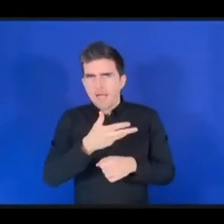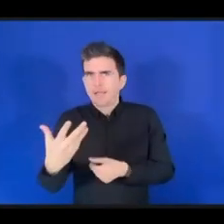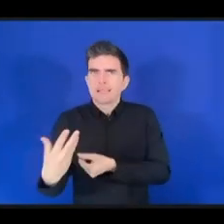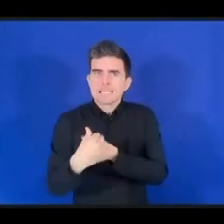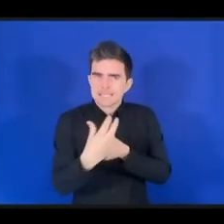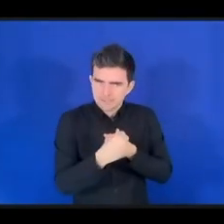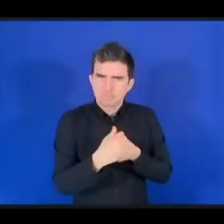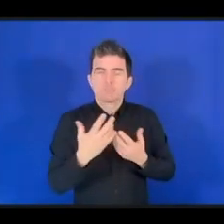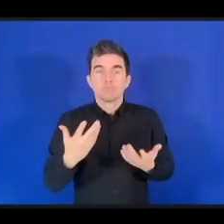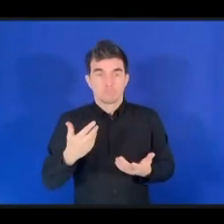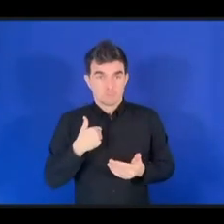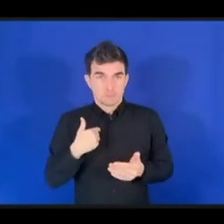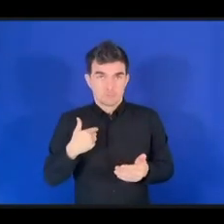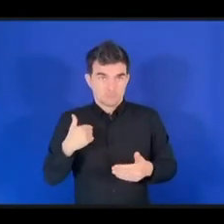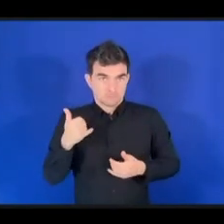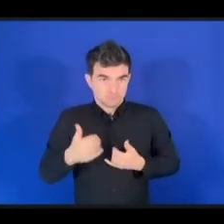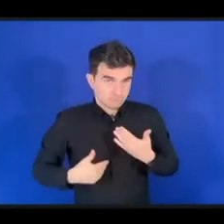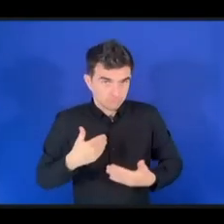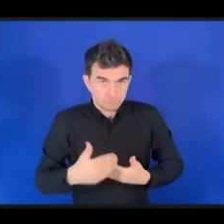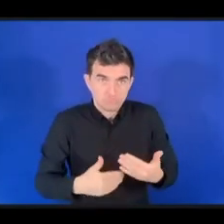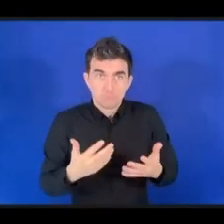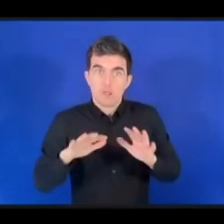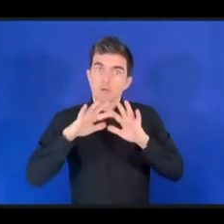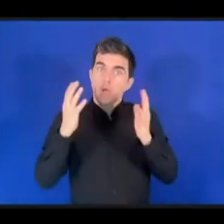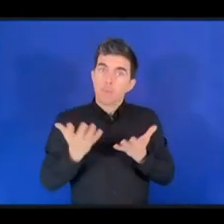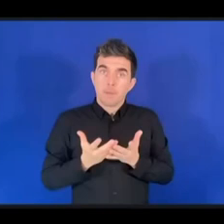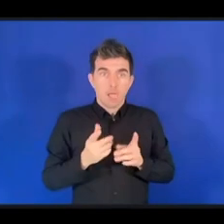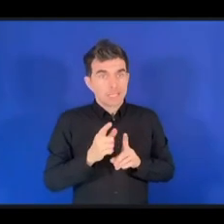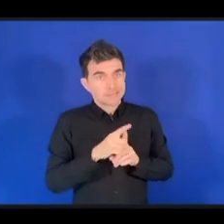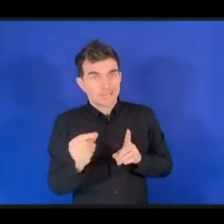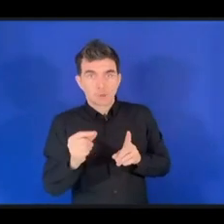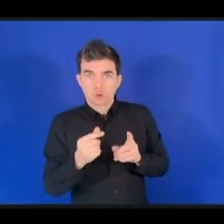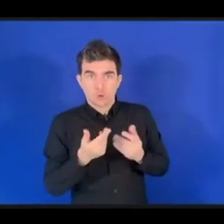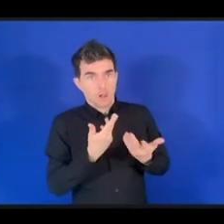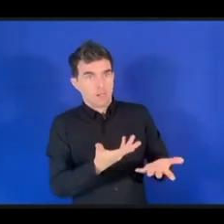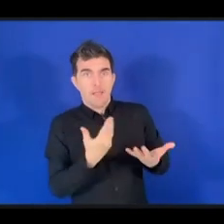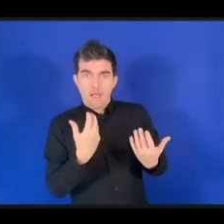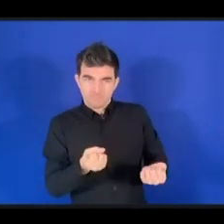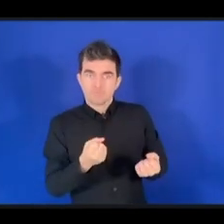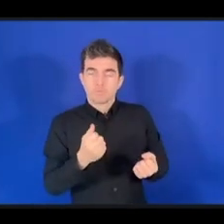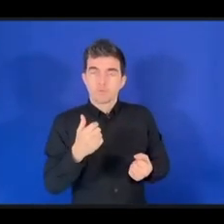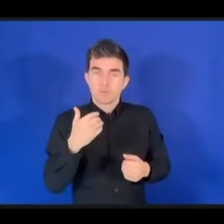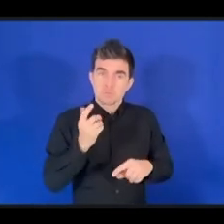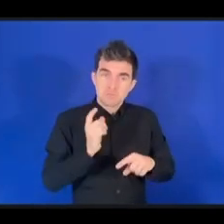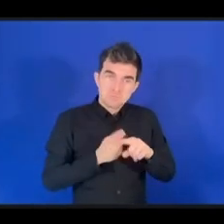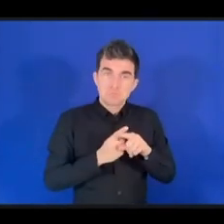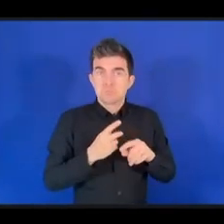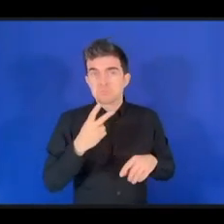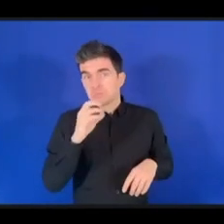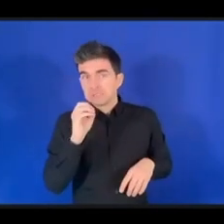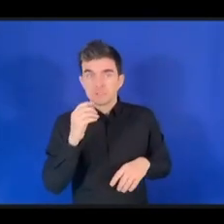глобальном цифровом договоре и про его и плюс 20, то это